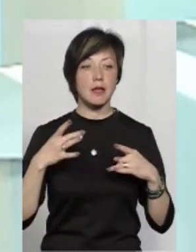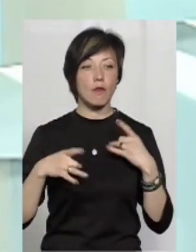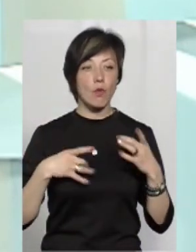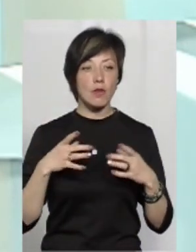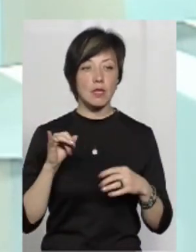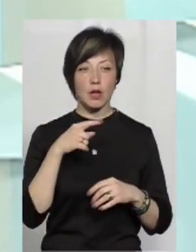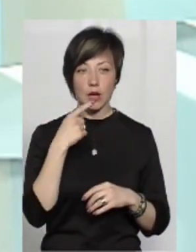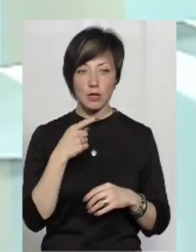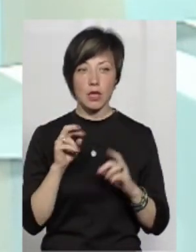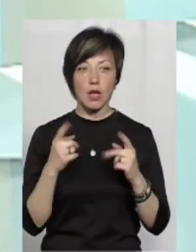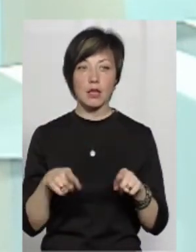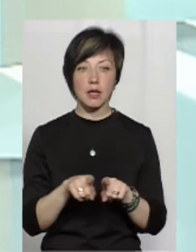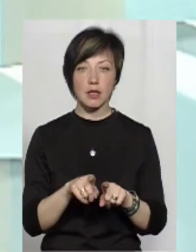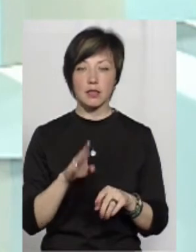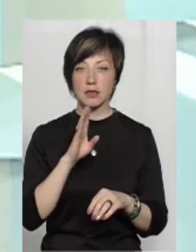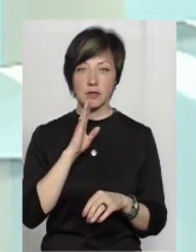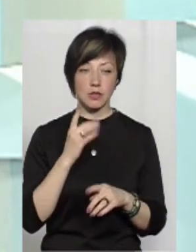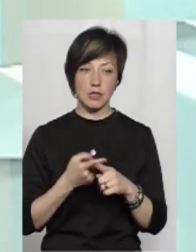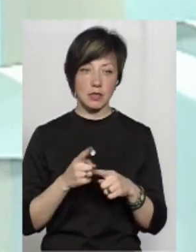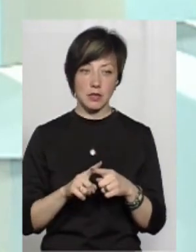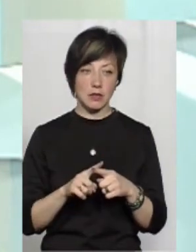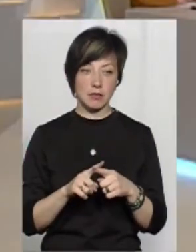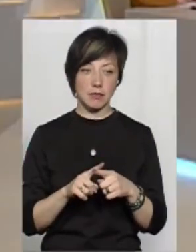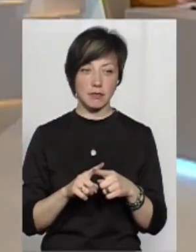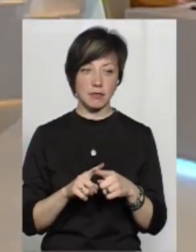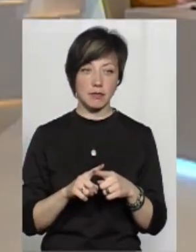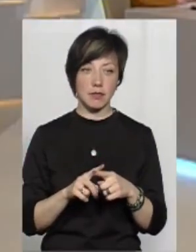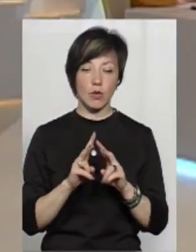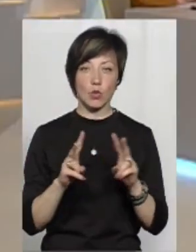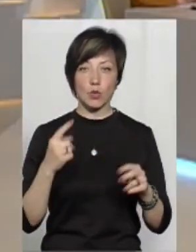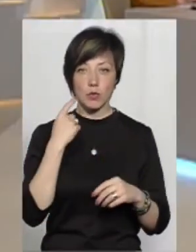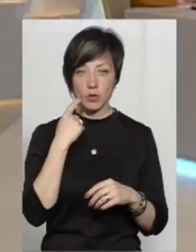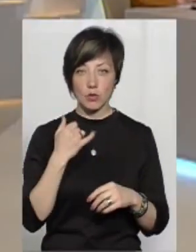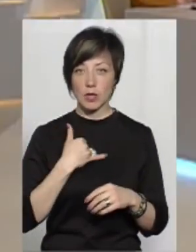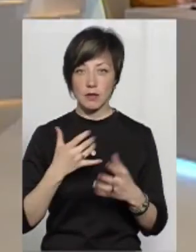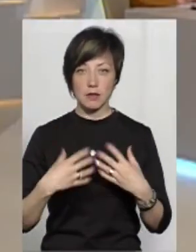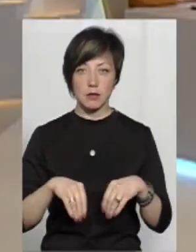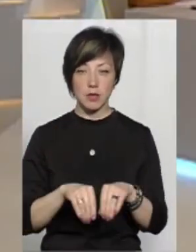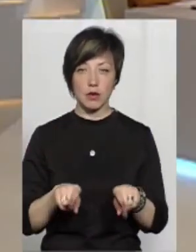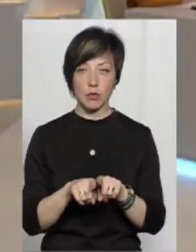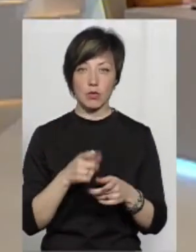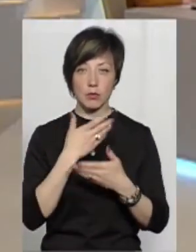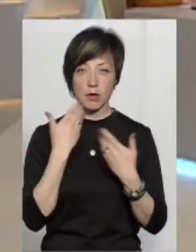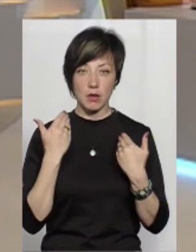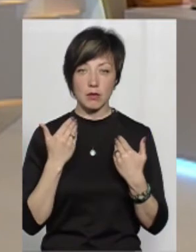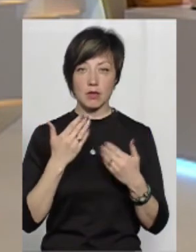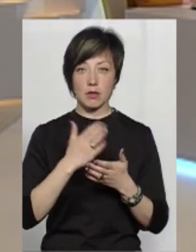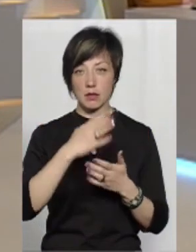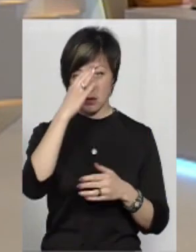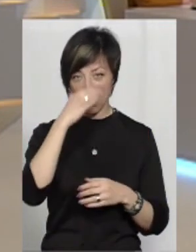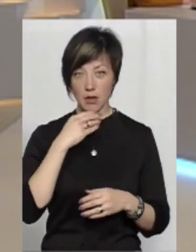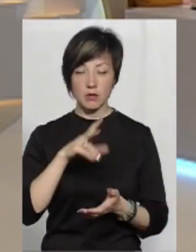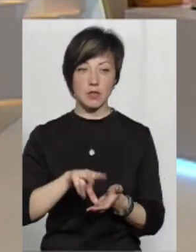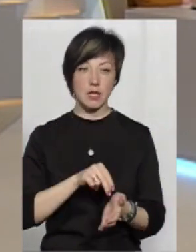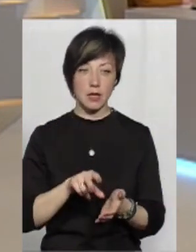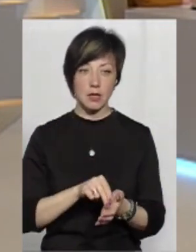знервована, і каже, ну як це так, для дівчини це недопустимо, щоб її хтось ображав. У нас в сім'ї такого немає, у нас є тато, це